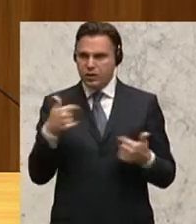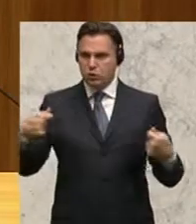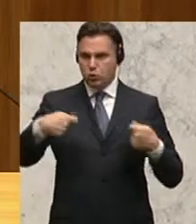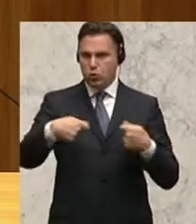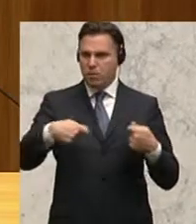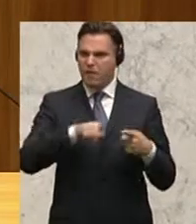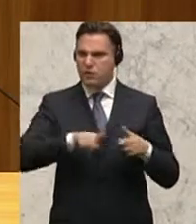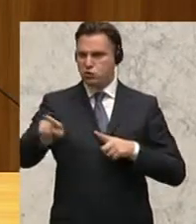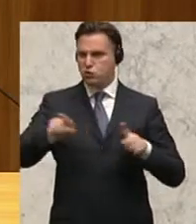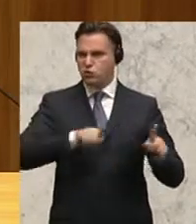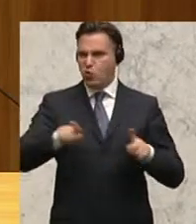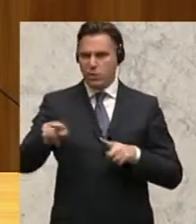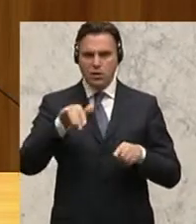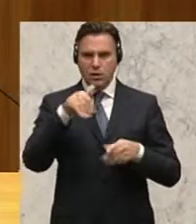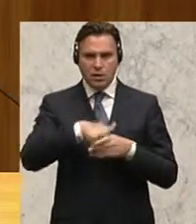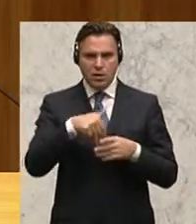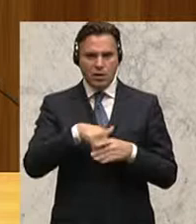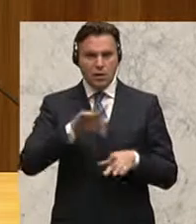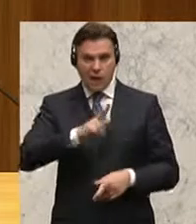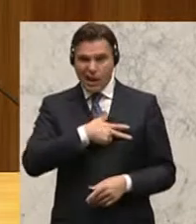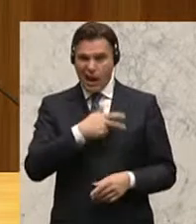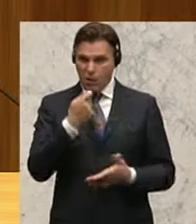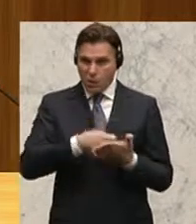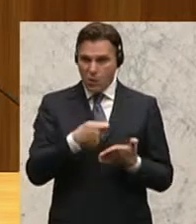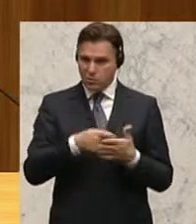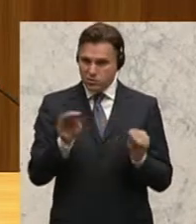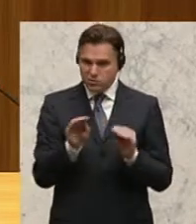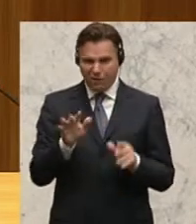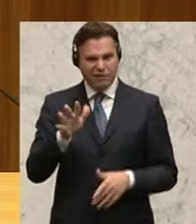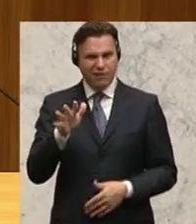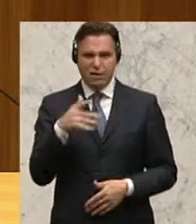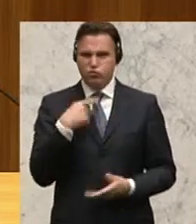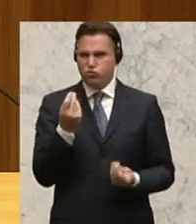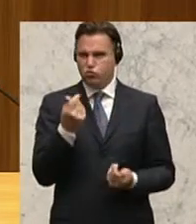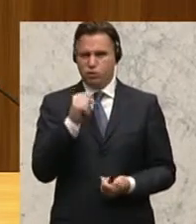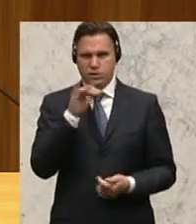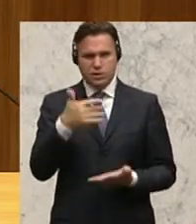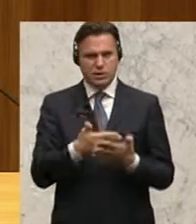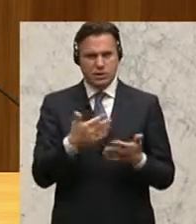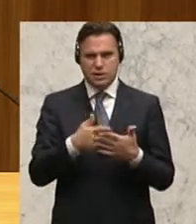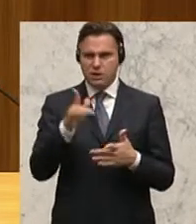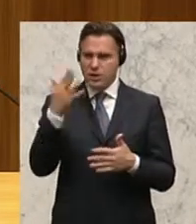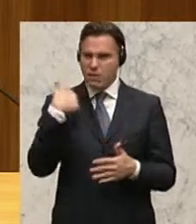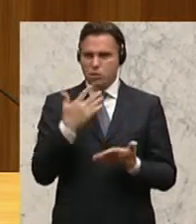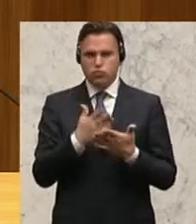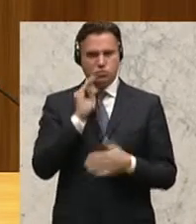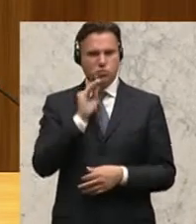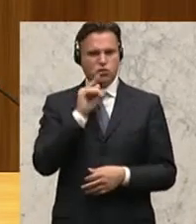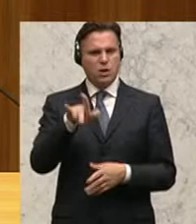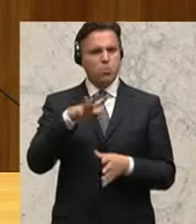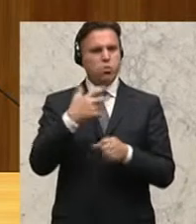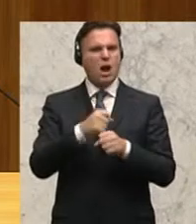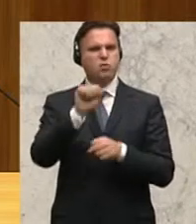eine Geschichte, was mit realen Kosten zu tun hat und wir sind ja der ganzen Konstruktion schon immer kritisch gegenübergestanden, daher werden wir das auch